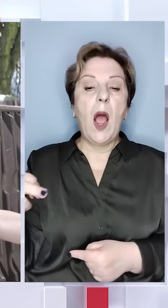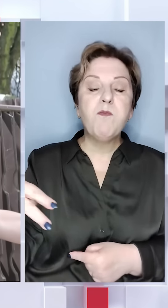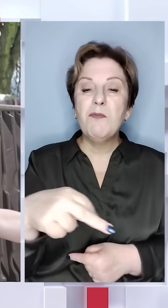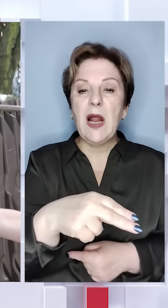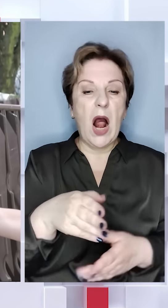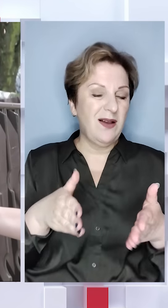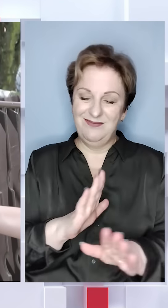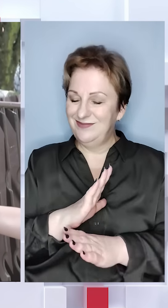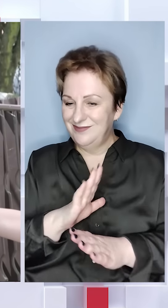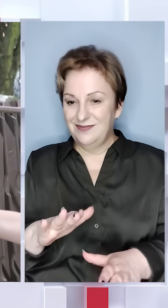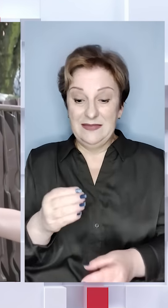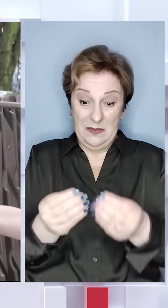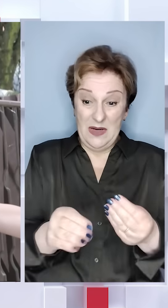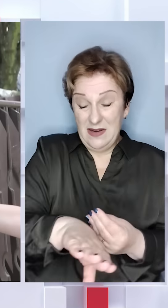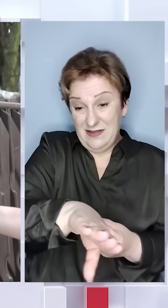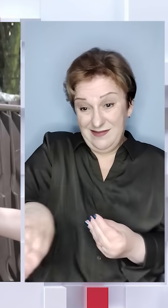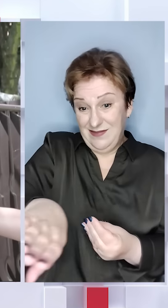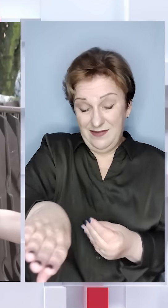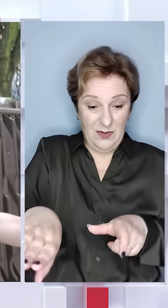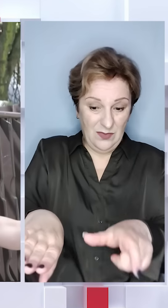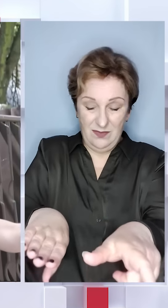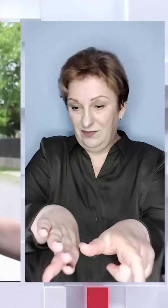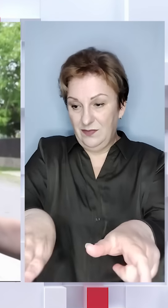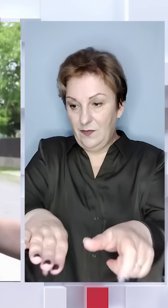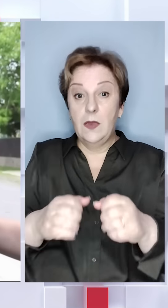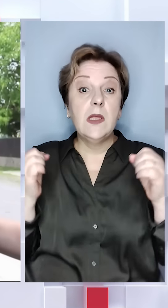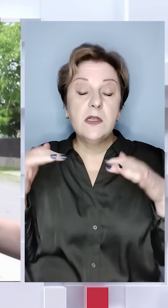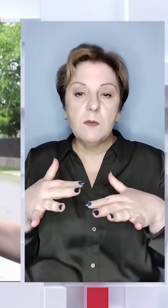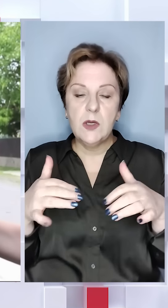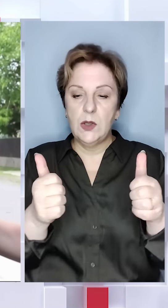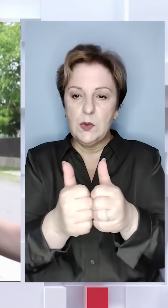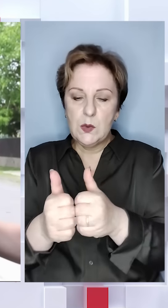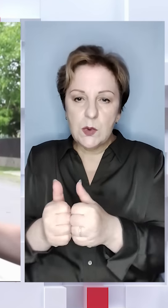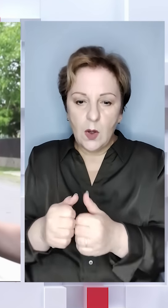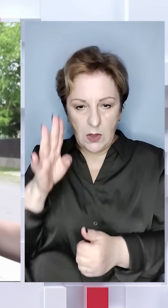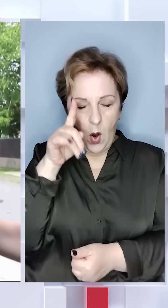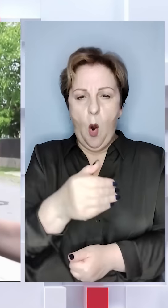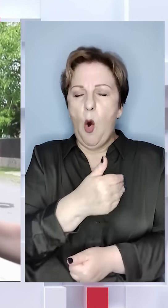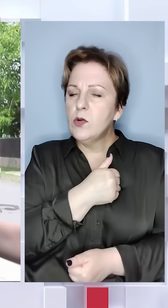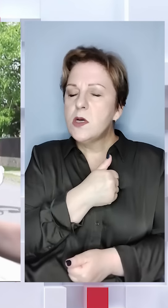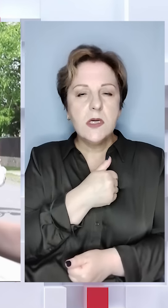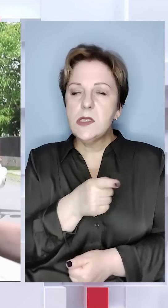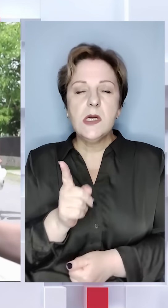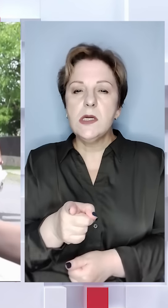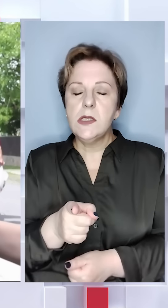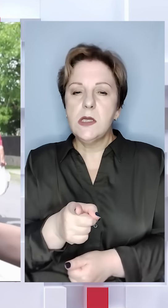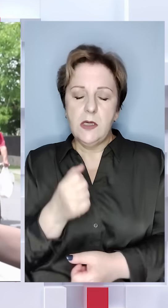Ти на дорогу не перебігала, вона бавилася на узбіччі там. Збіглися сусіди, і його хотіли тут